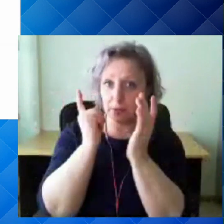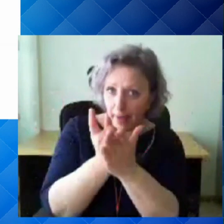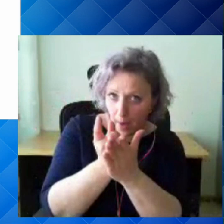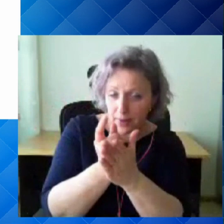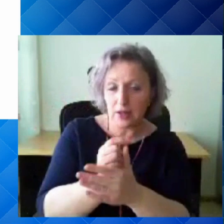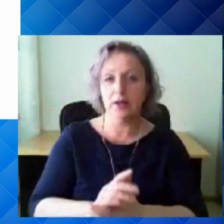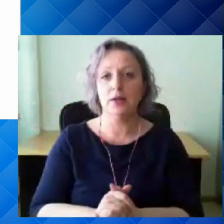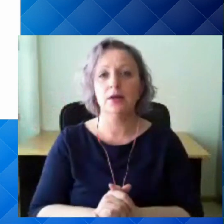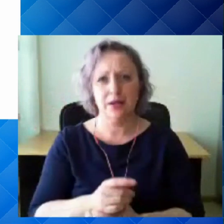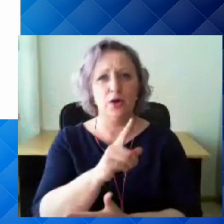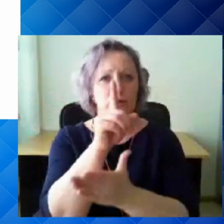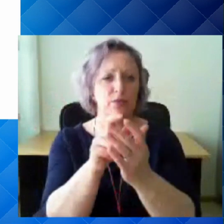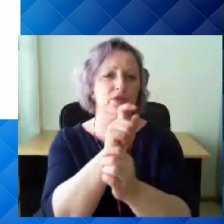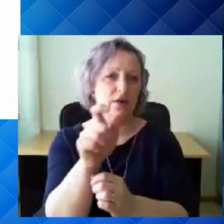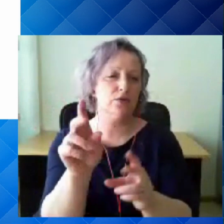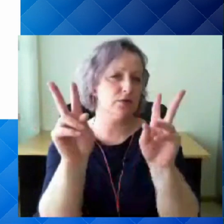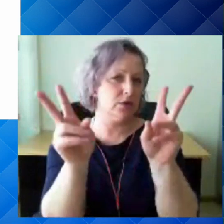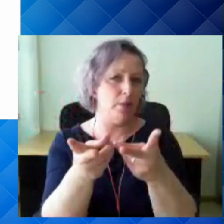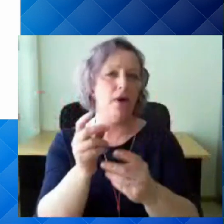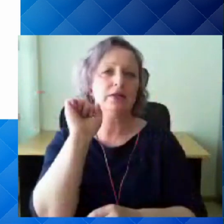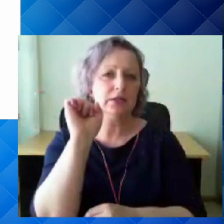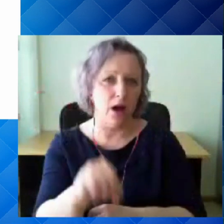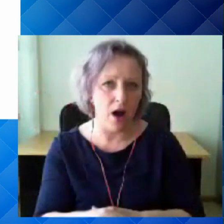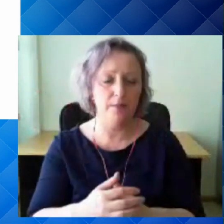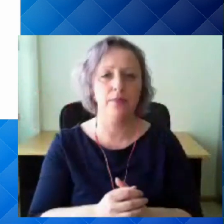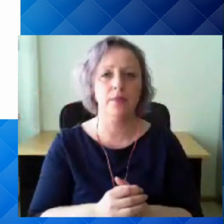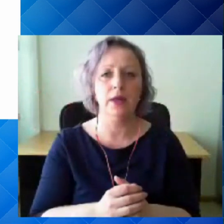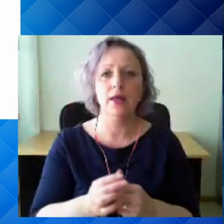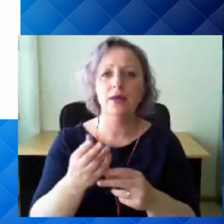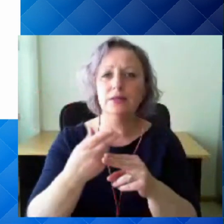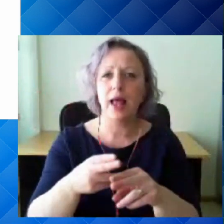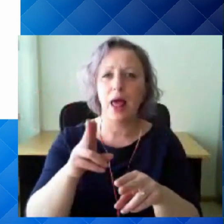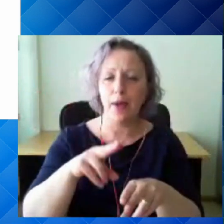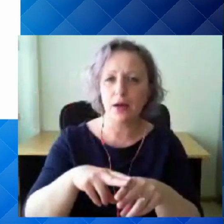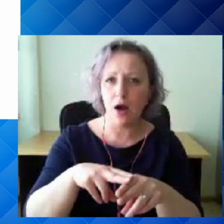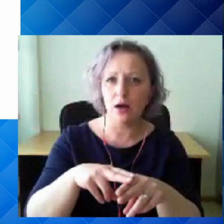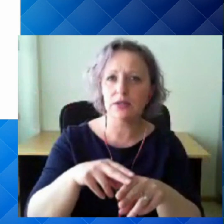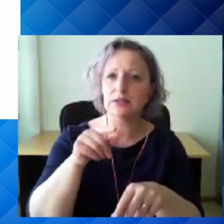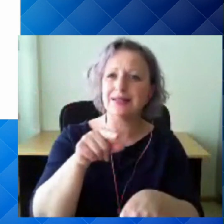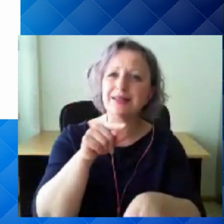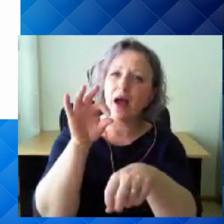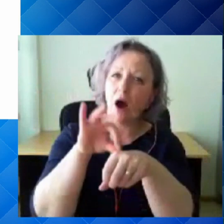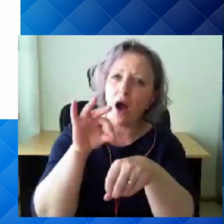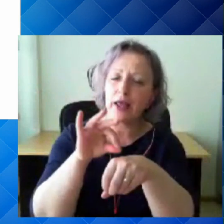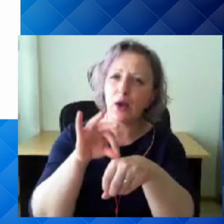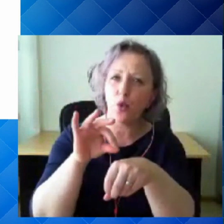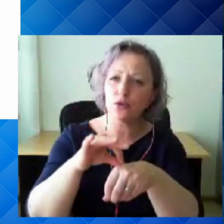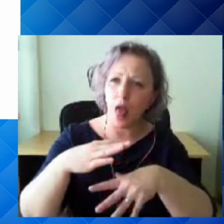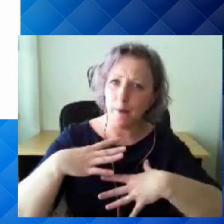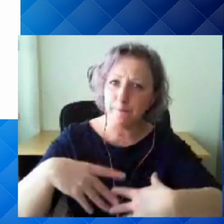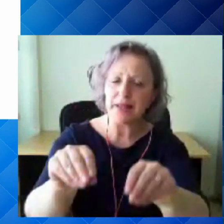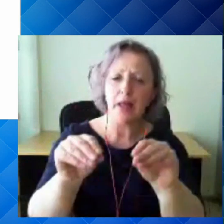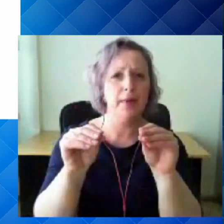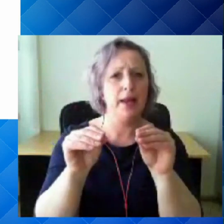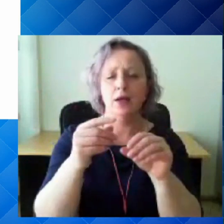küsimusele on ka vastus jah. sellepärast, et selle haiguse läbi põdemine ei